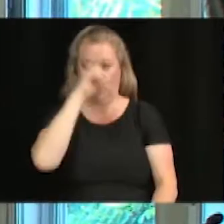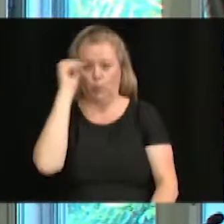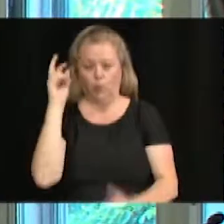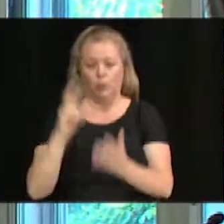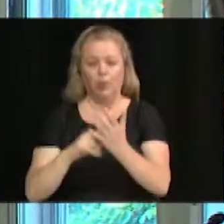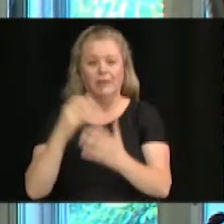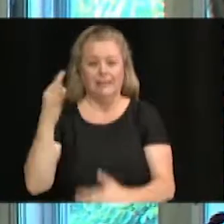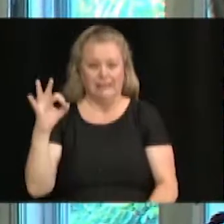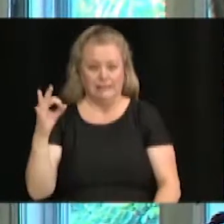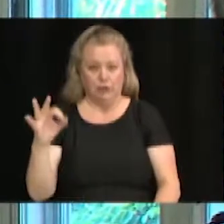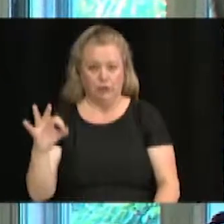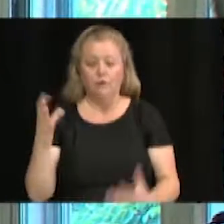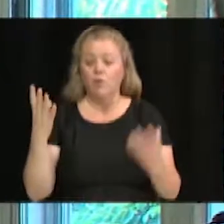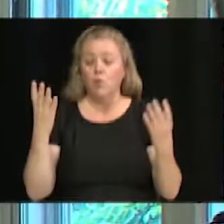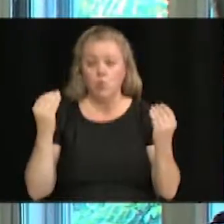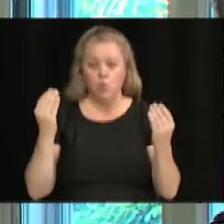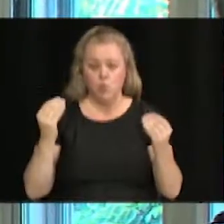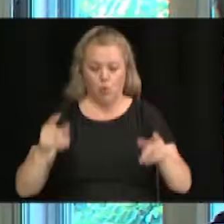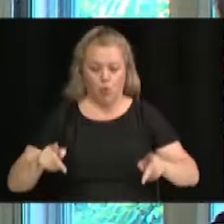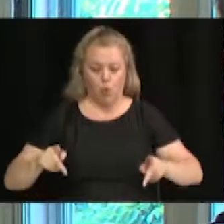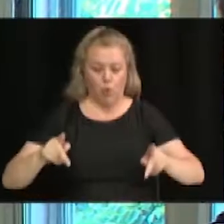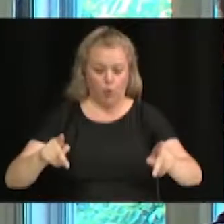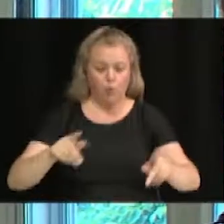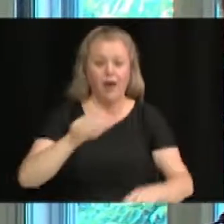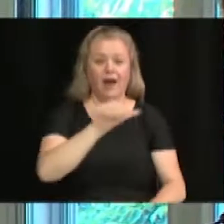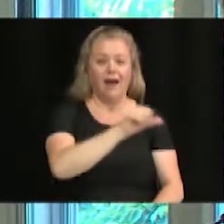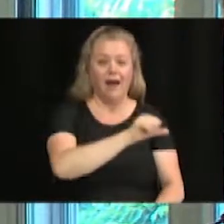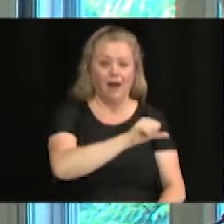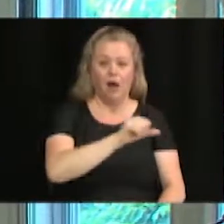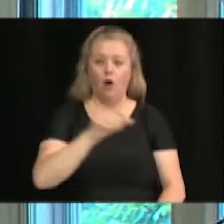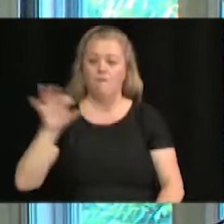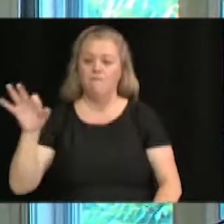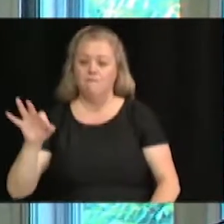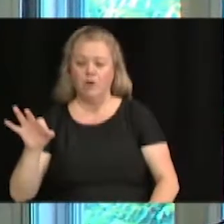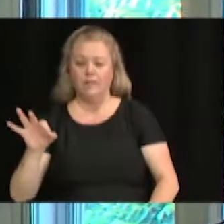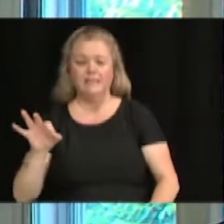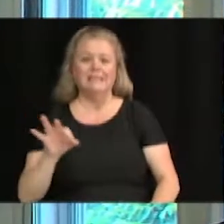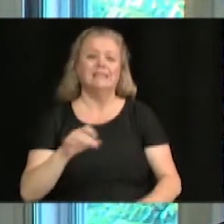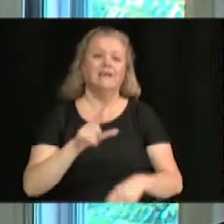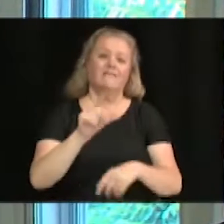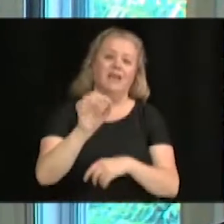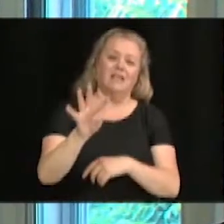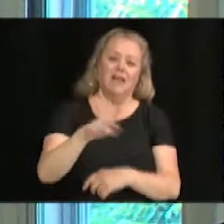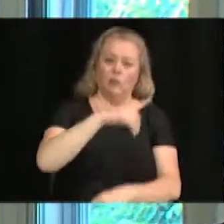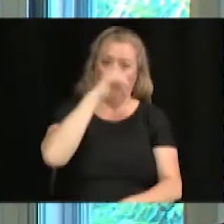Fermeture entre les rues Allard et Foisy, le 24 août, de 15h30 à minuit.